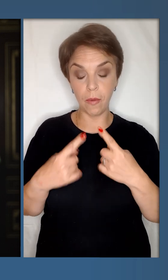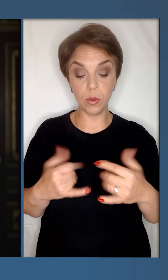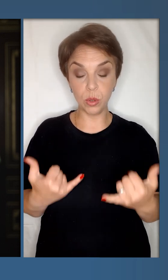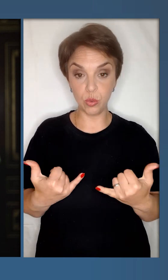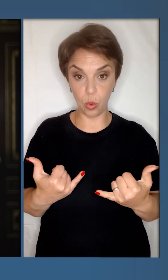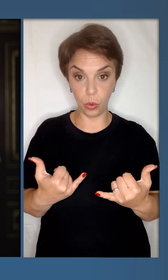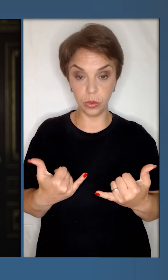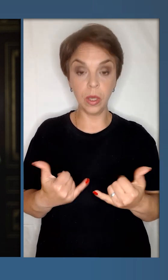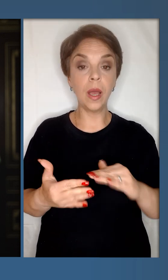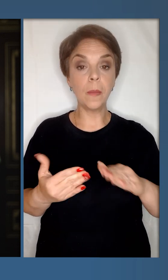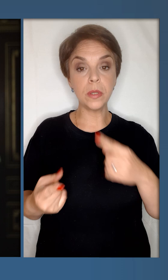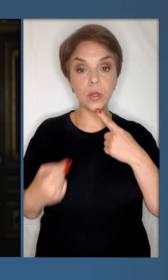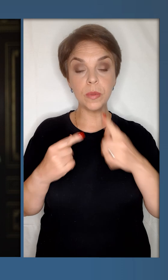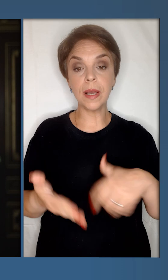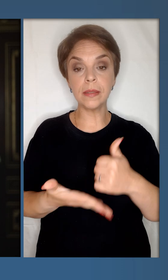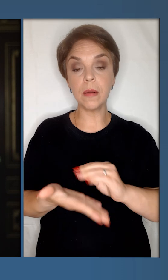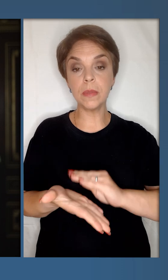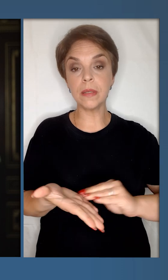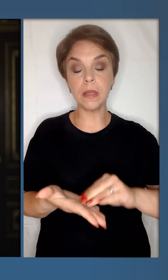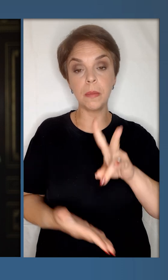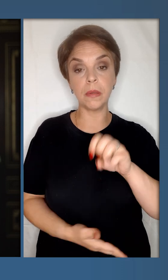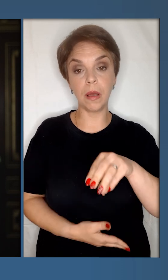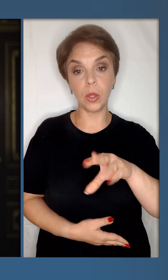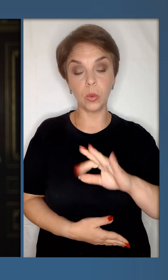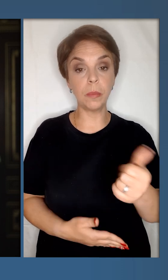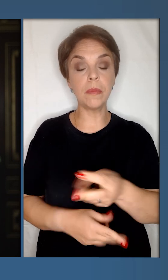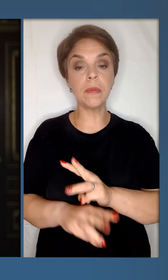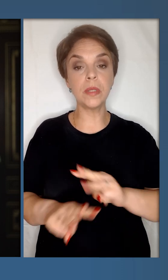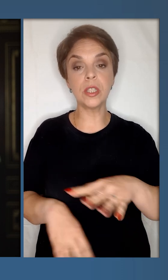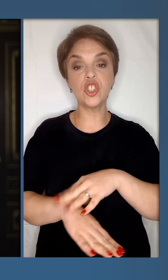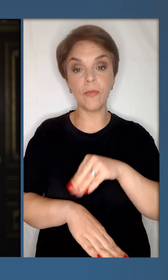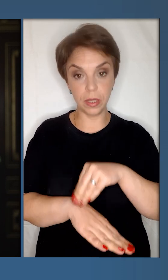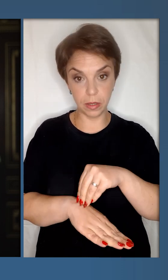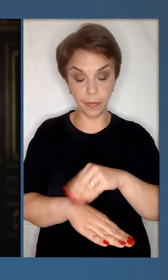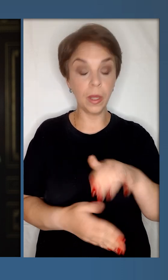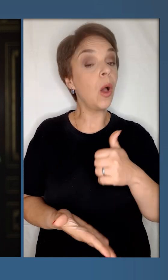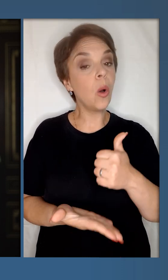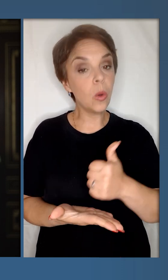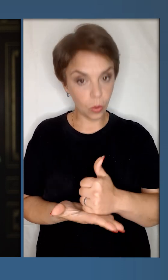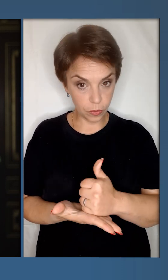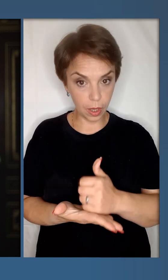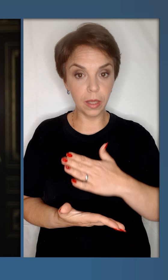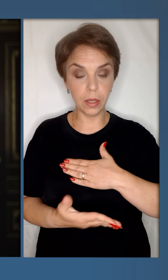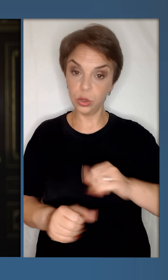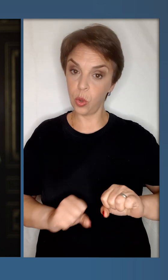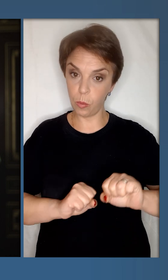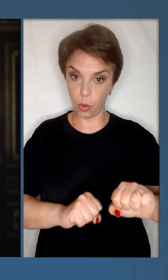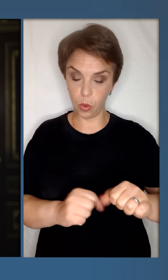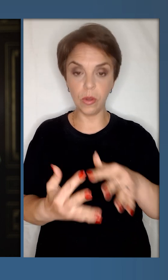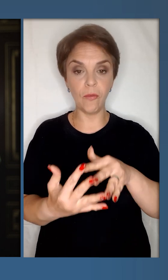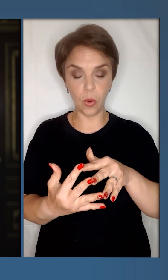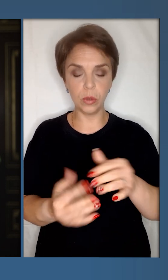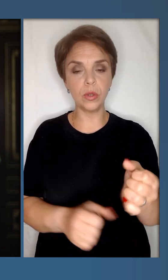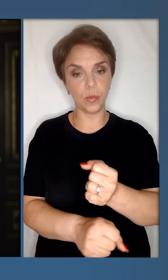переговори за сьогодні, після розмов з генеральним секретарем НАТО та прем'єр-міністром Швеції. Головне – наша оборона,